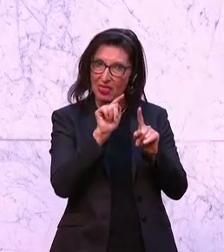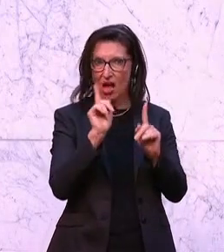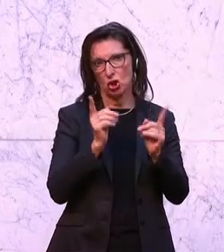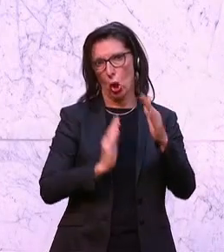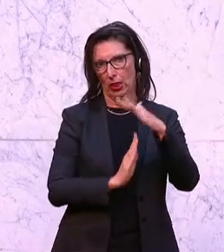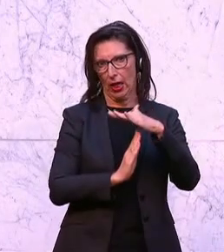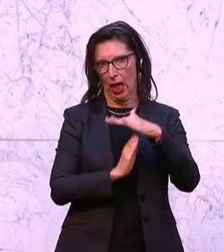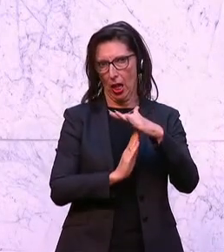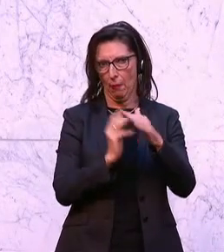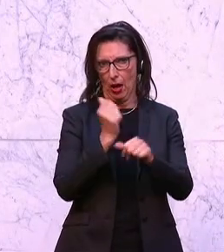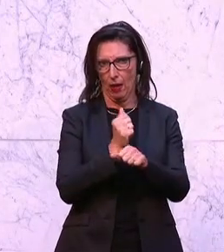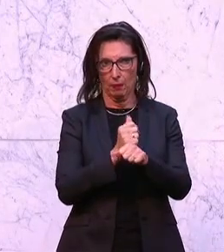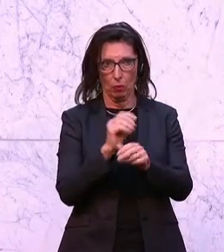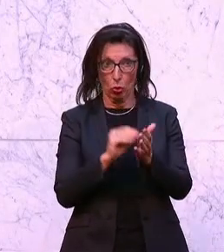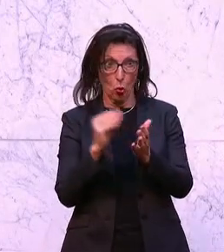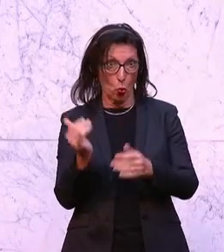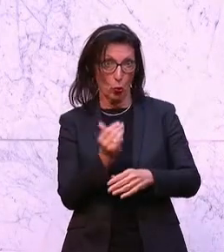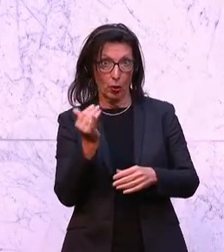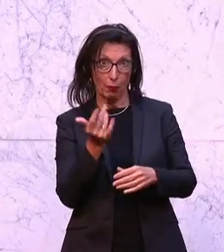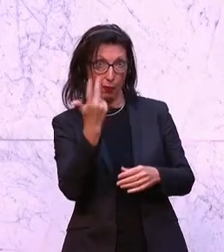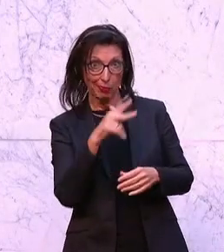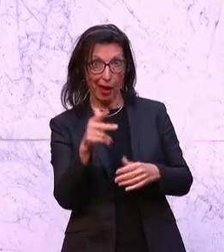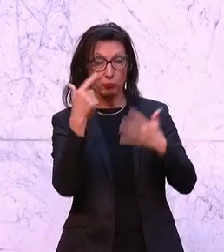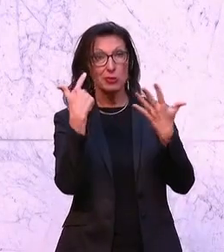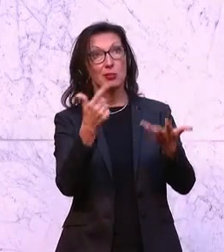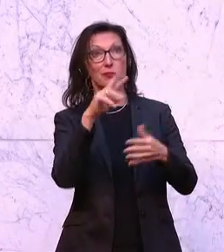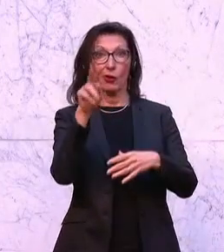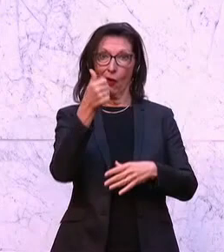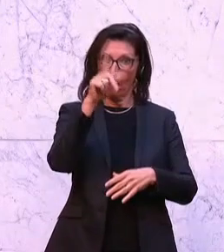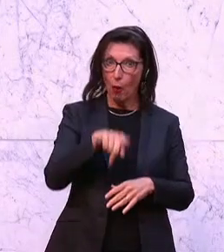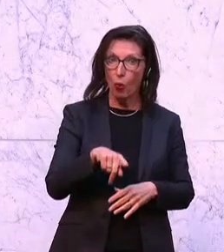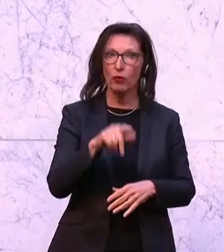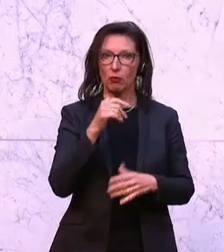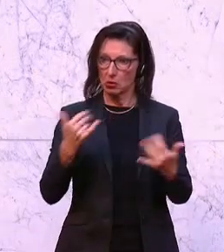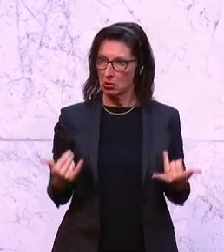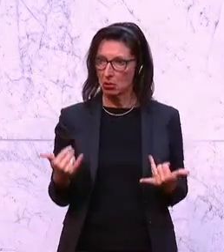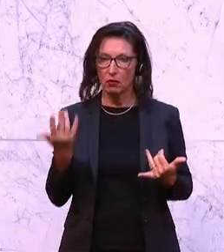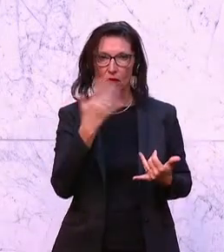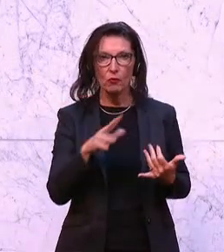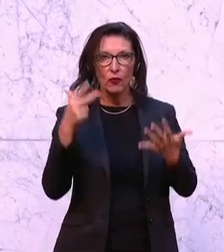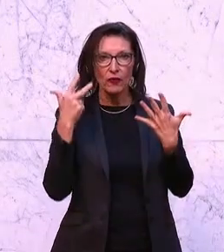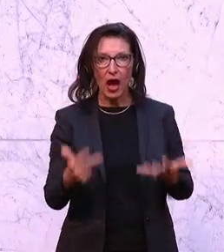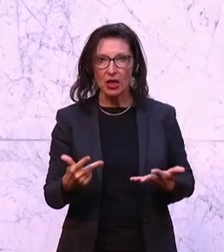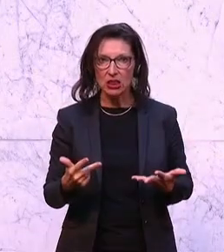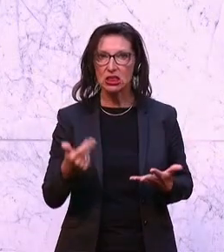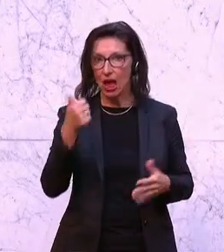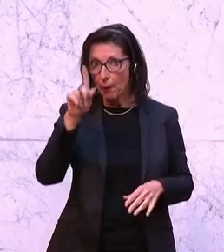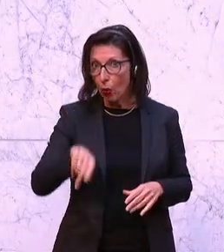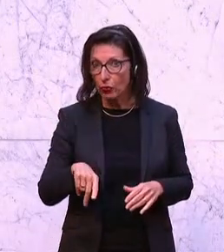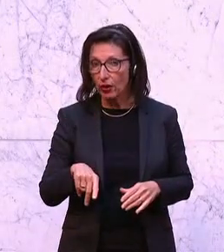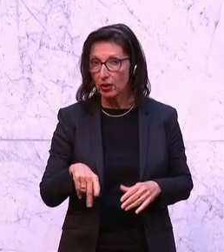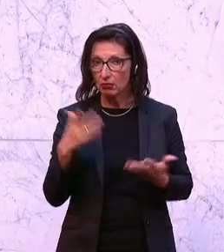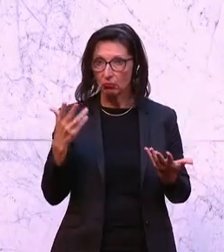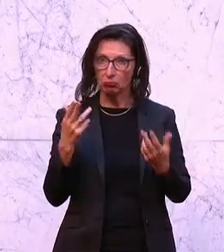einziehen, weil das dann immer noch 370 Euro im Monat sind und nicht so wie jetzt 580 Euro pro Monat, was